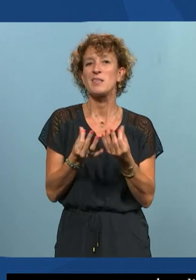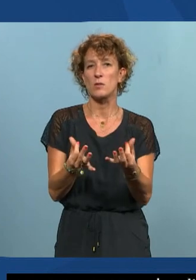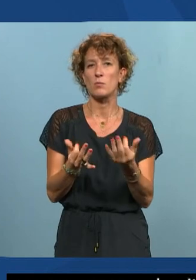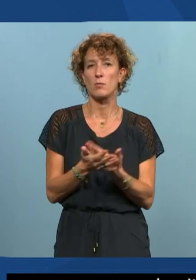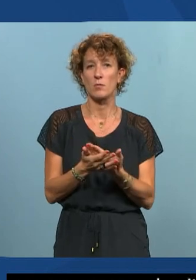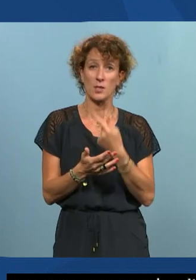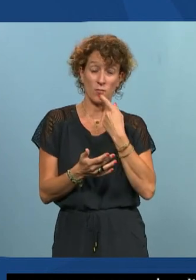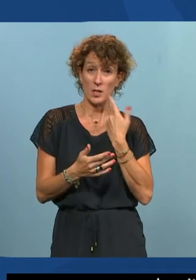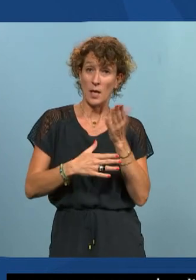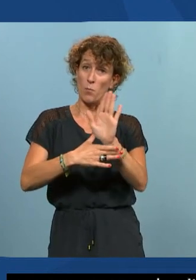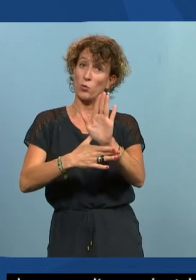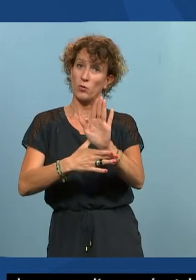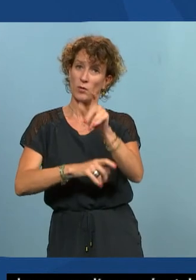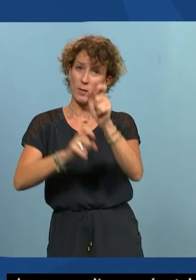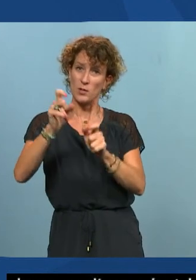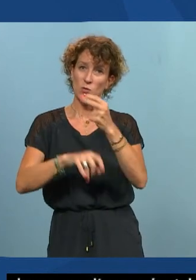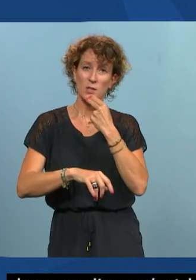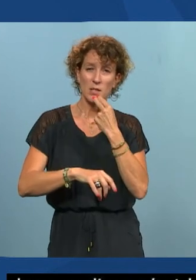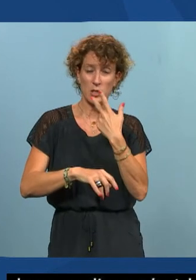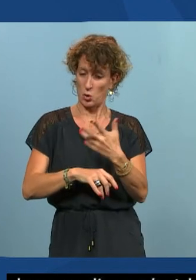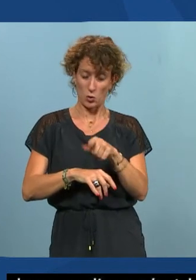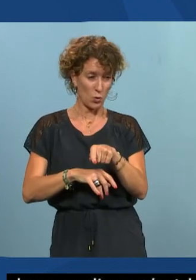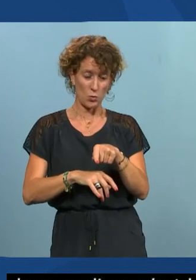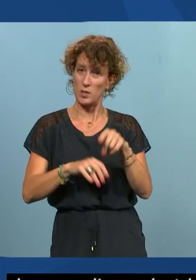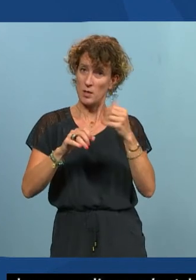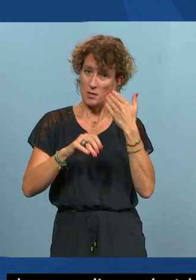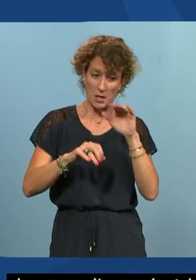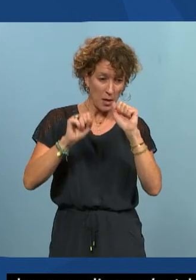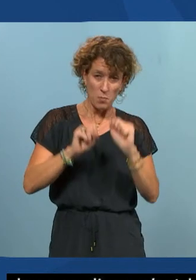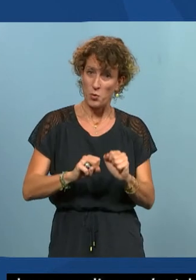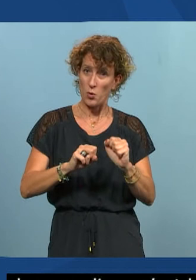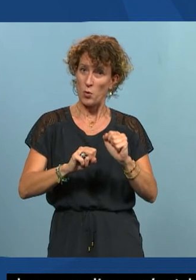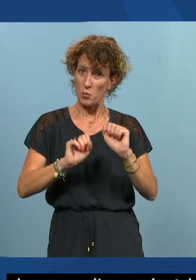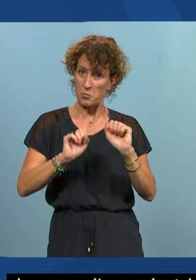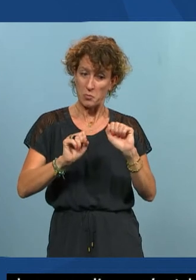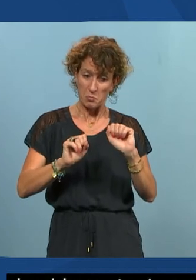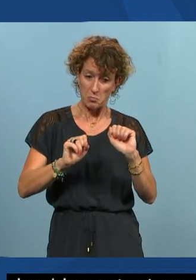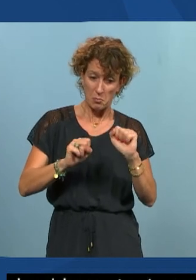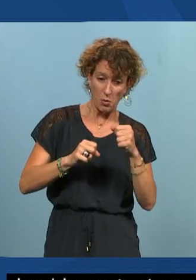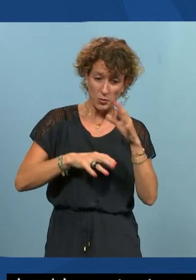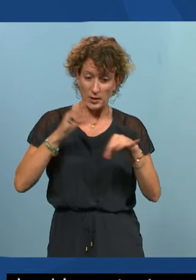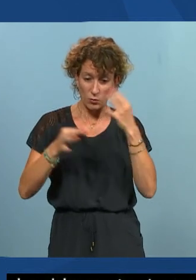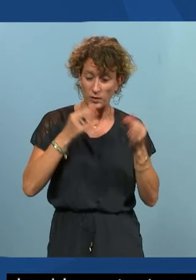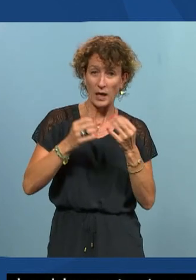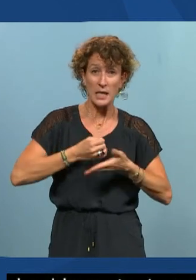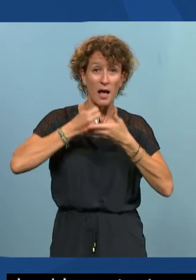'utilisateur qui s'est approprié et peut-être qu'il a le réflexe effectivement de se dire ah oui ça va peut-être ça va peut-être m'aider